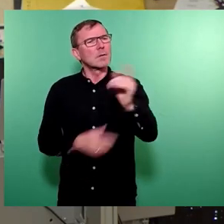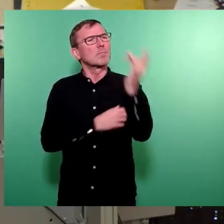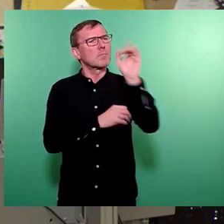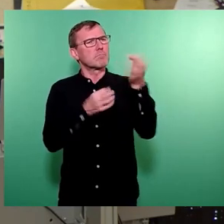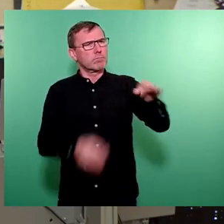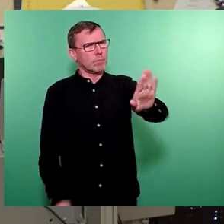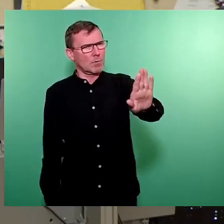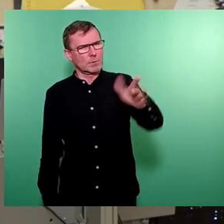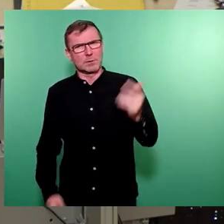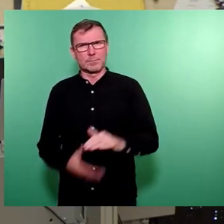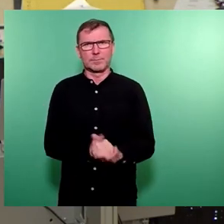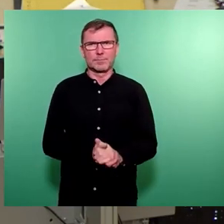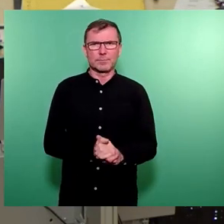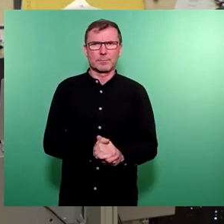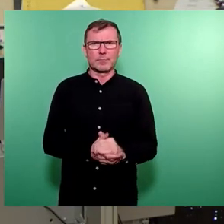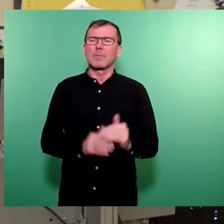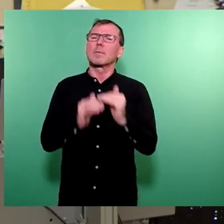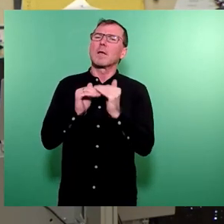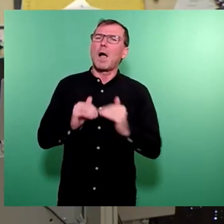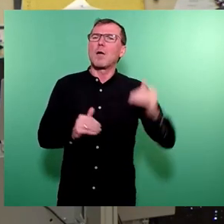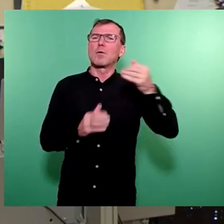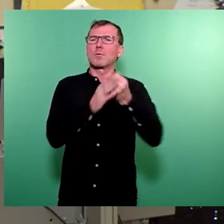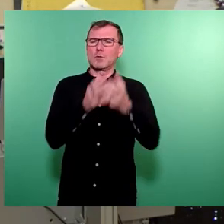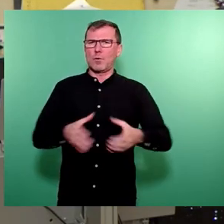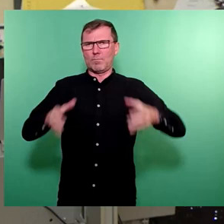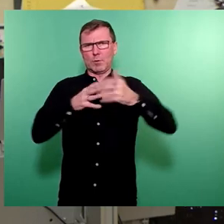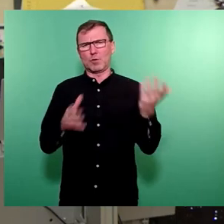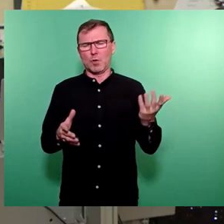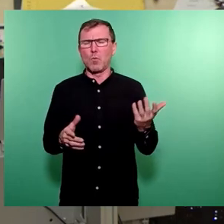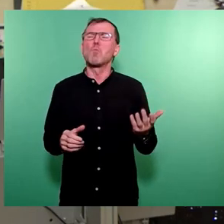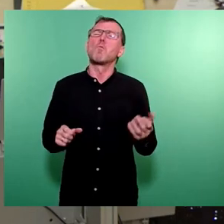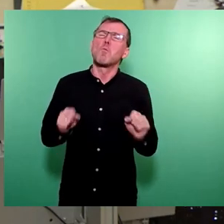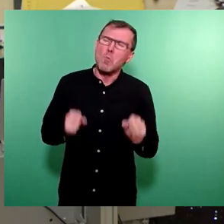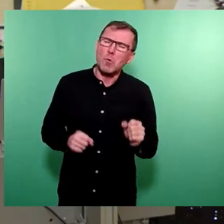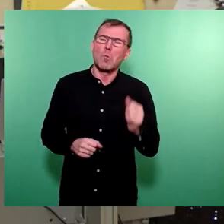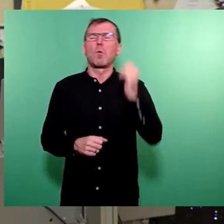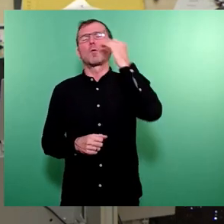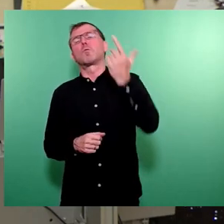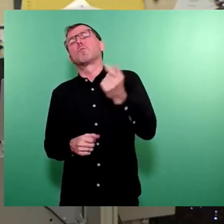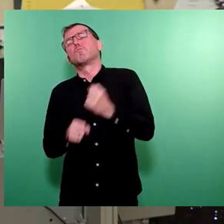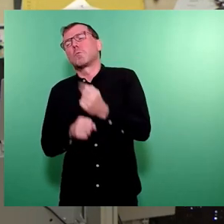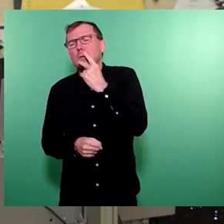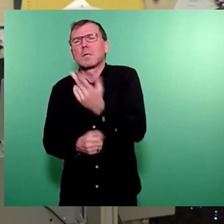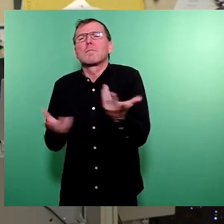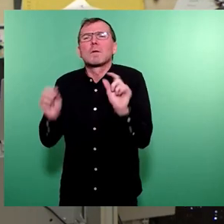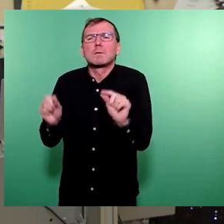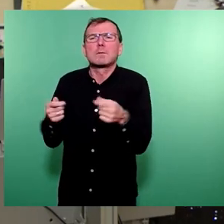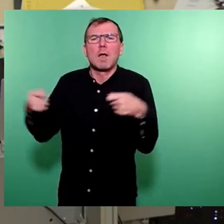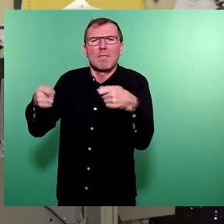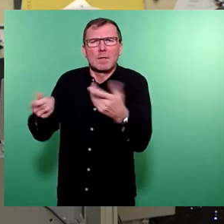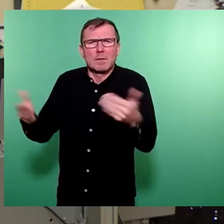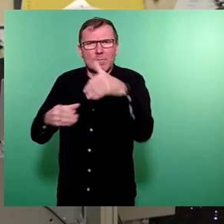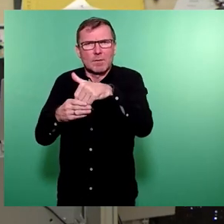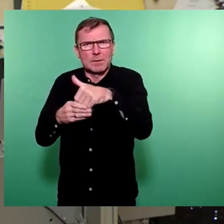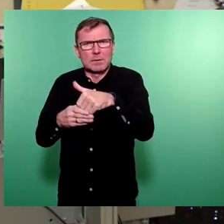halten. Erhöhen Kulturbudget, da kann man drüber denken, wie man will. Da muss man sehen, was damit finanziert wird. Da könnte